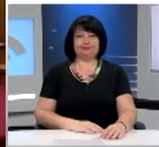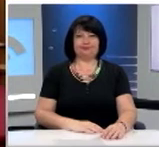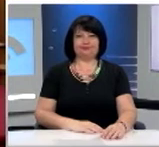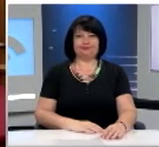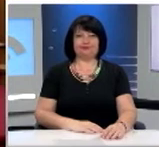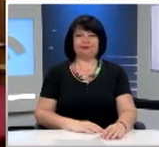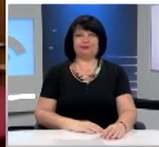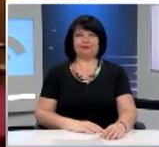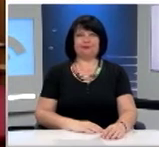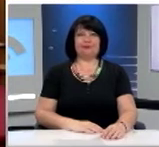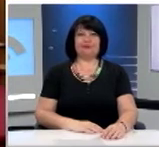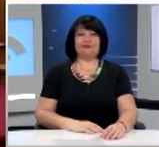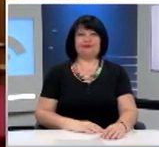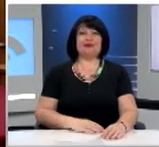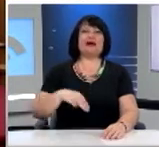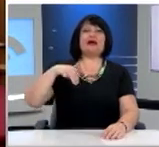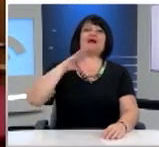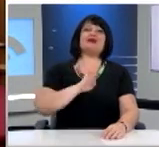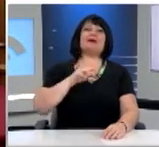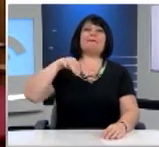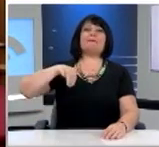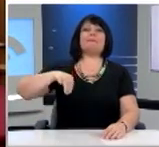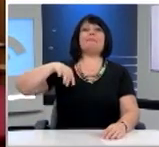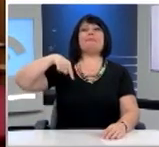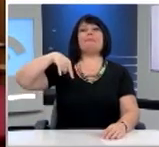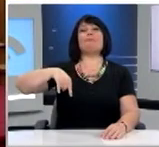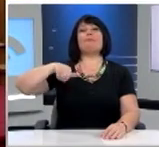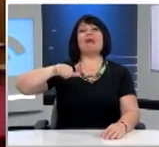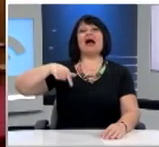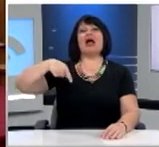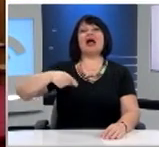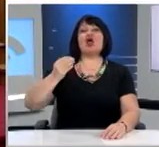Ο κύριος Βασίλειος Μπαγιώκος, Ειδικός Γραμματέας της Βουλής.